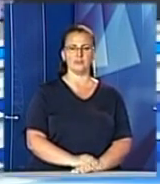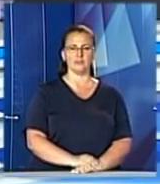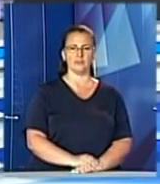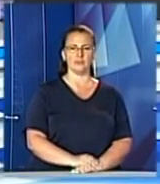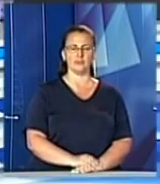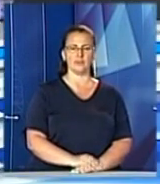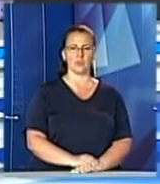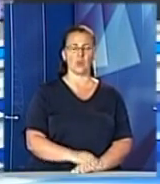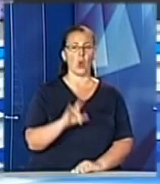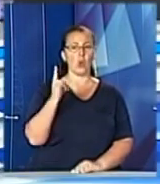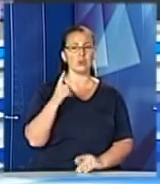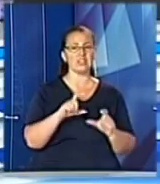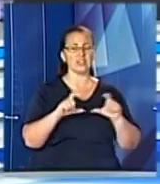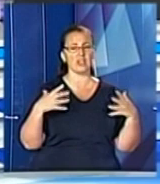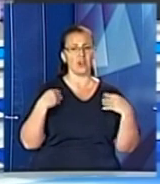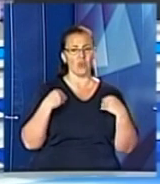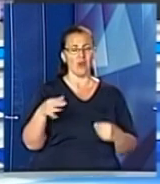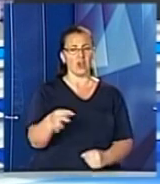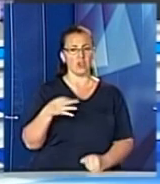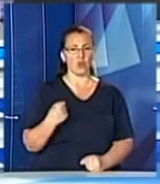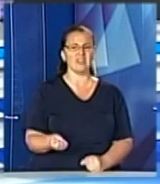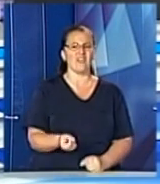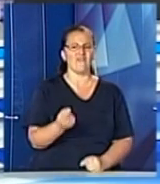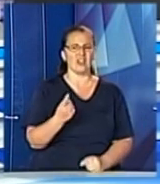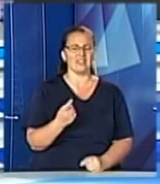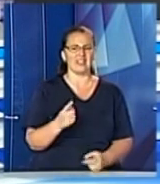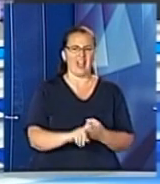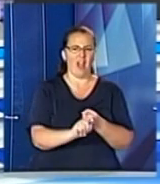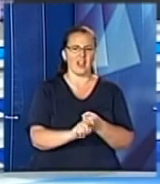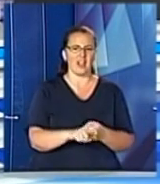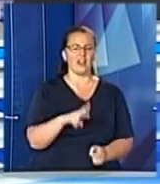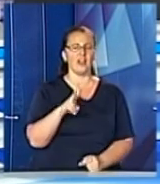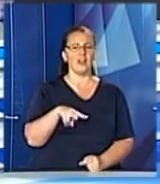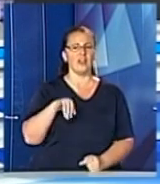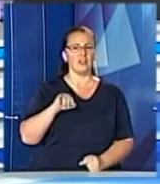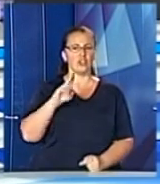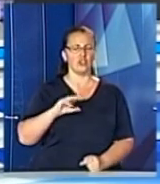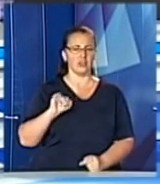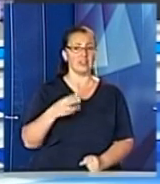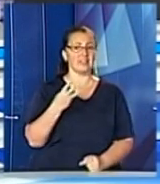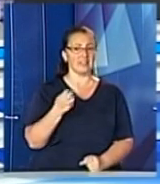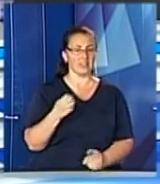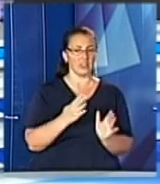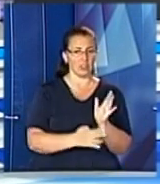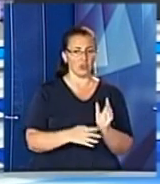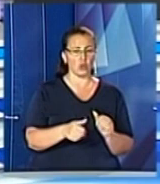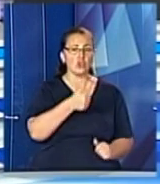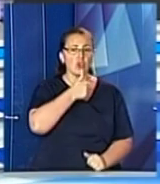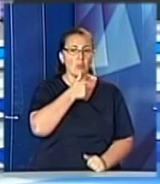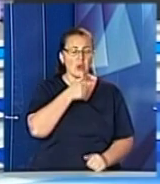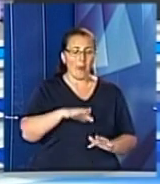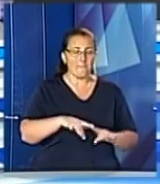У дитячих закладах Львова та області виявили галергенних кліщів. Із 390 проб пилу у майже 50